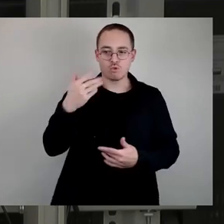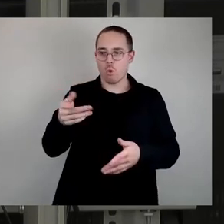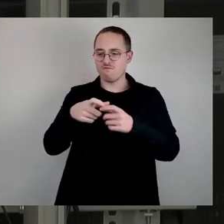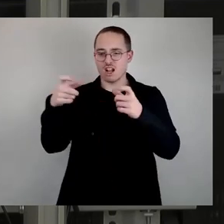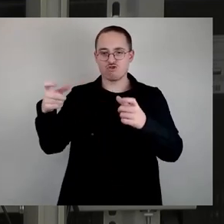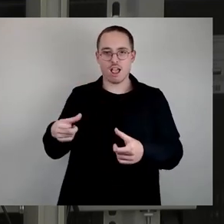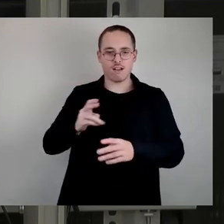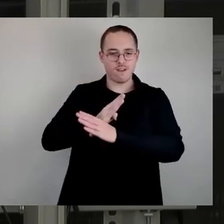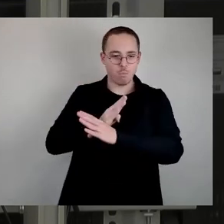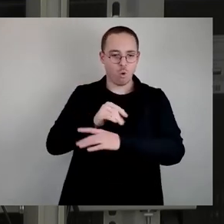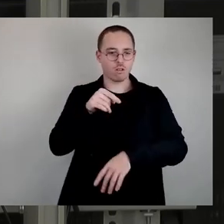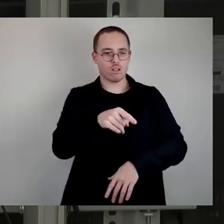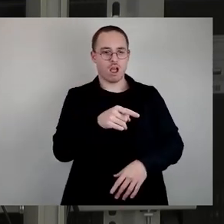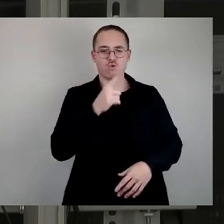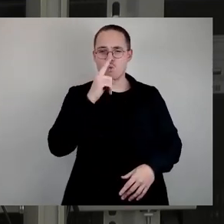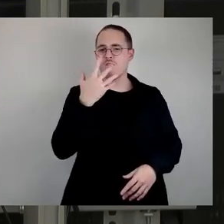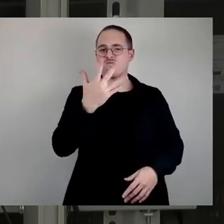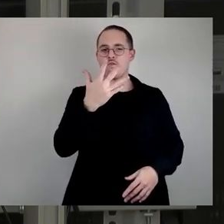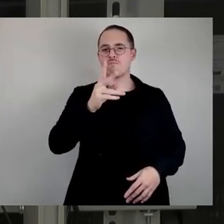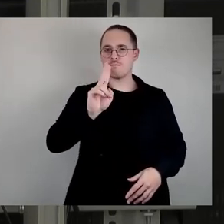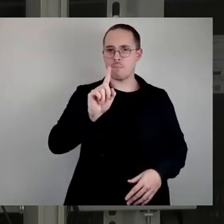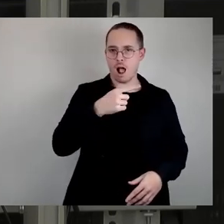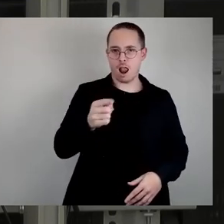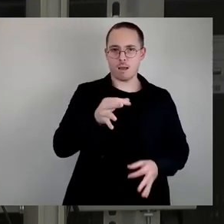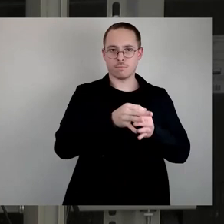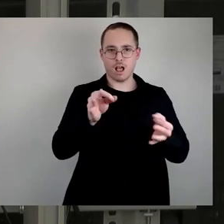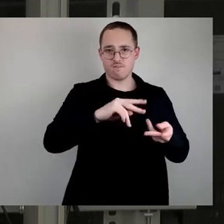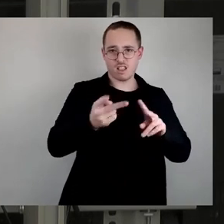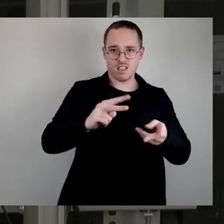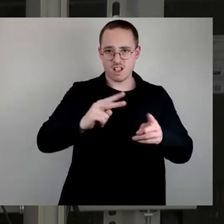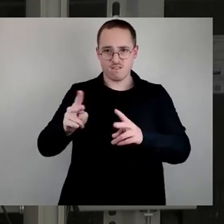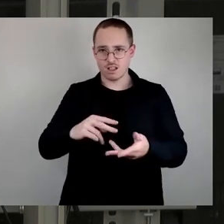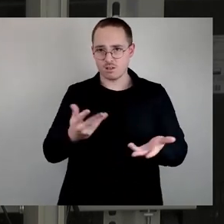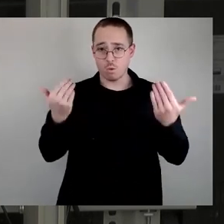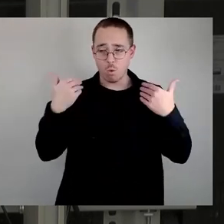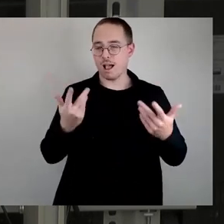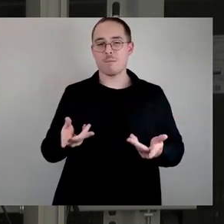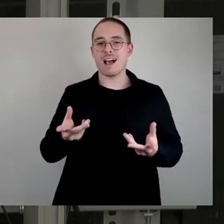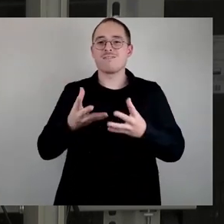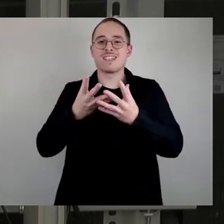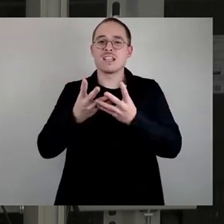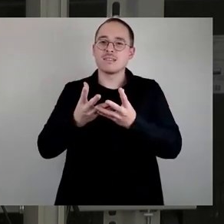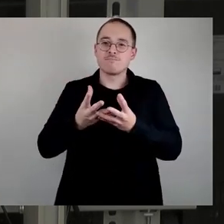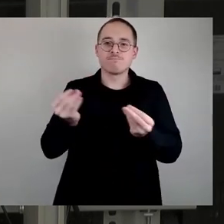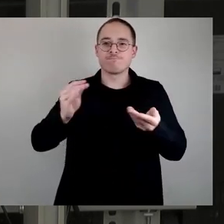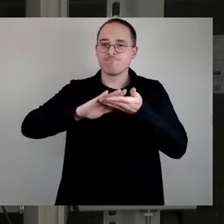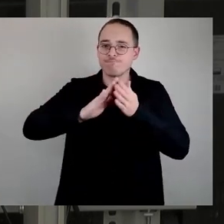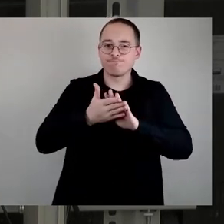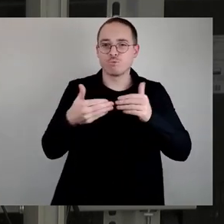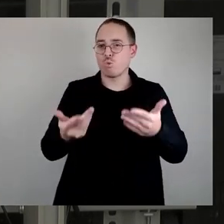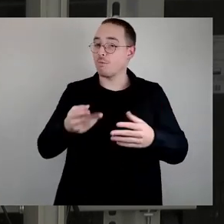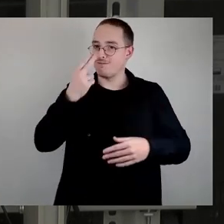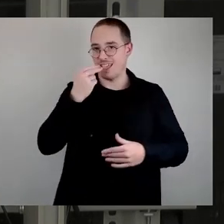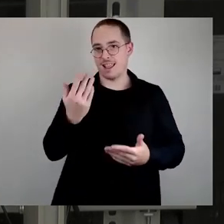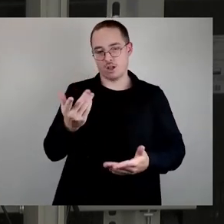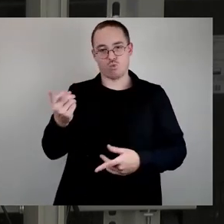vielleicht nur fünf Wechsel pro Tag, Kompromisse sind Fehler. So ein Fußballtrainer. Und die Überlegung, wer all das dann kontrollieren